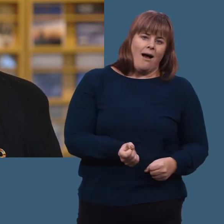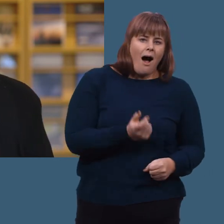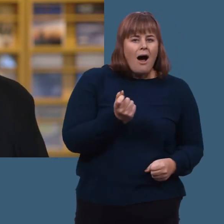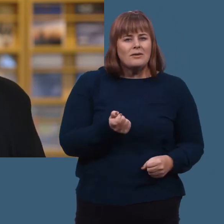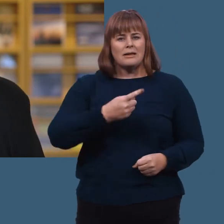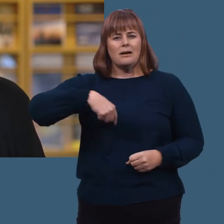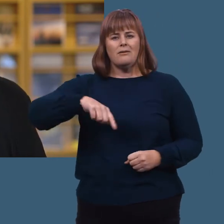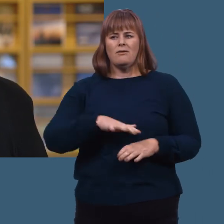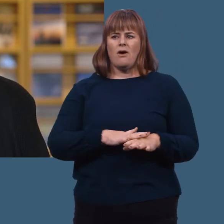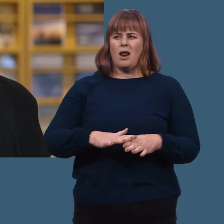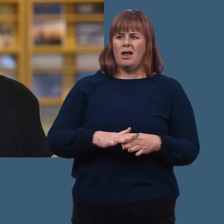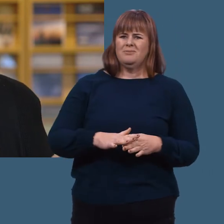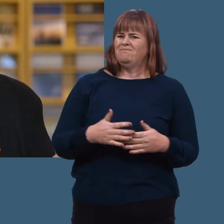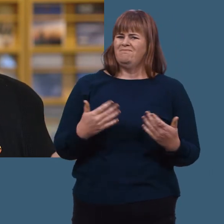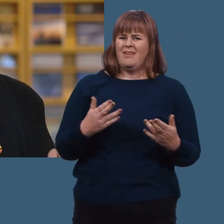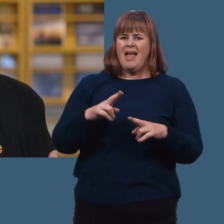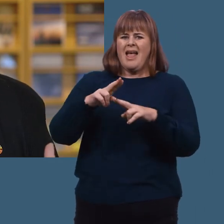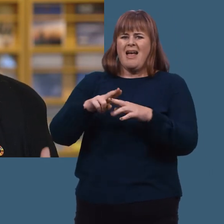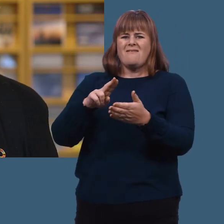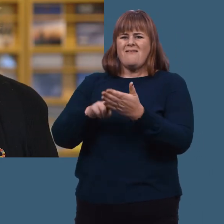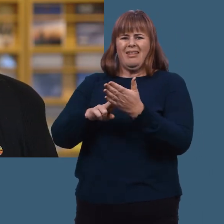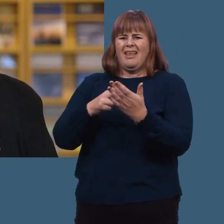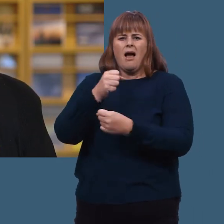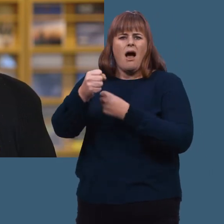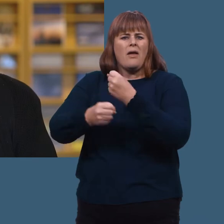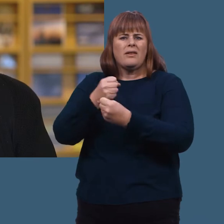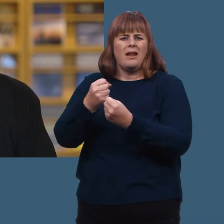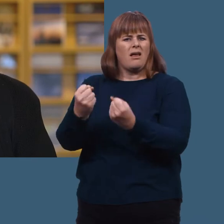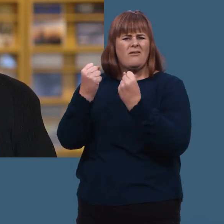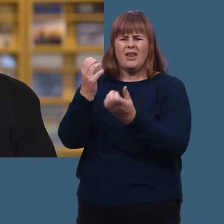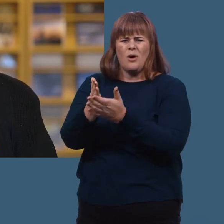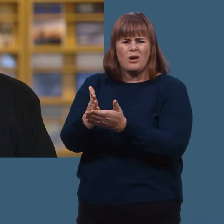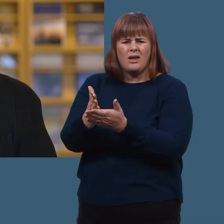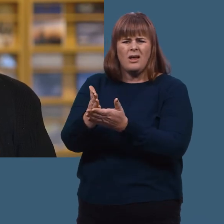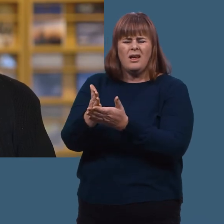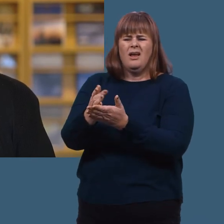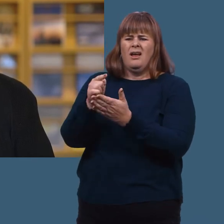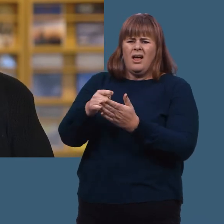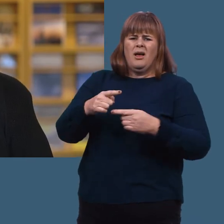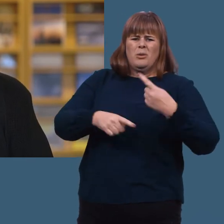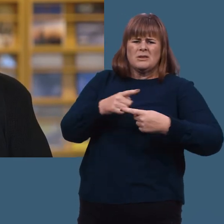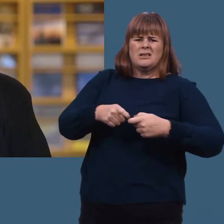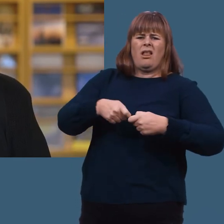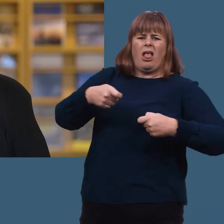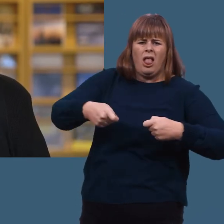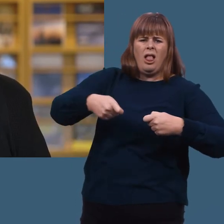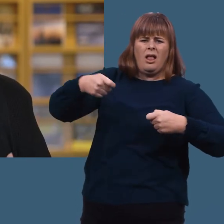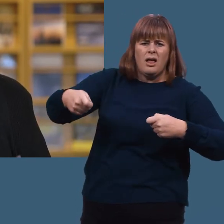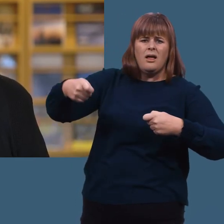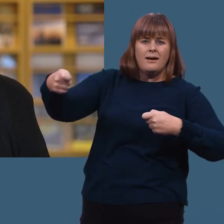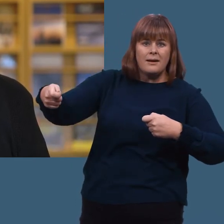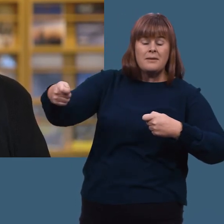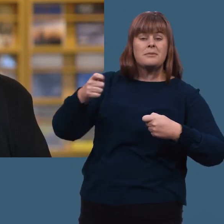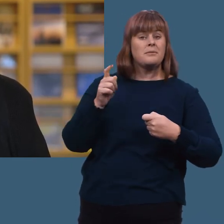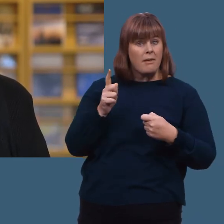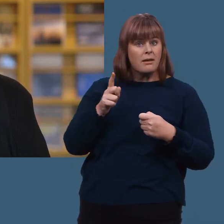ganger føler man at ikke FN er handelig kraftig nok. Og prosessen i FN kan ta ganske lang